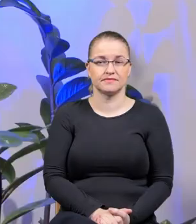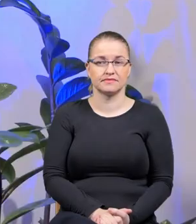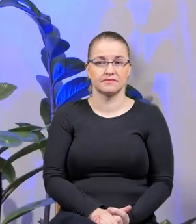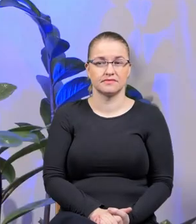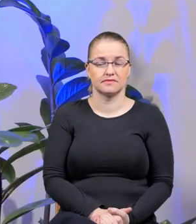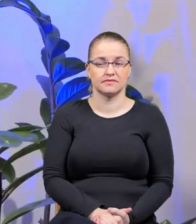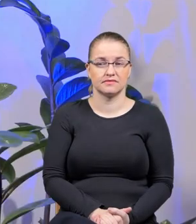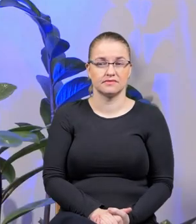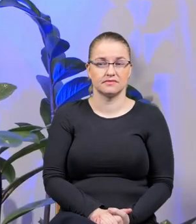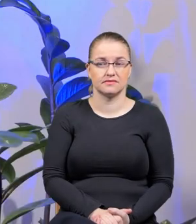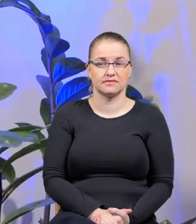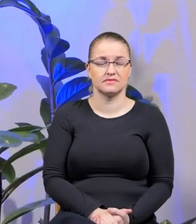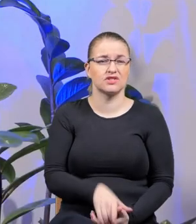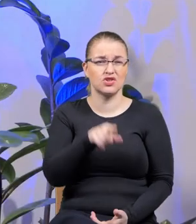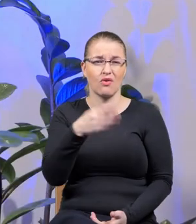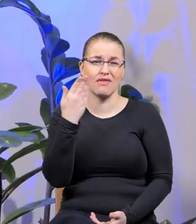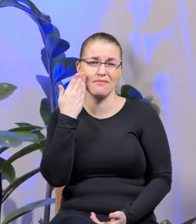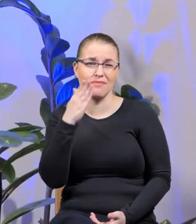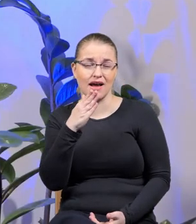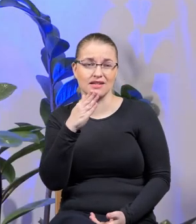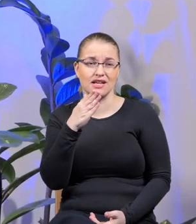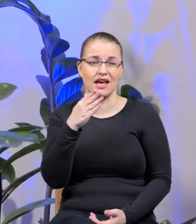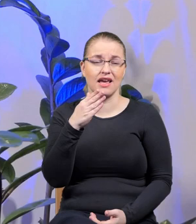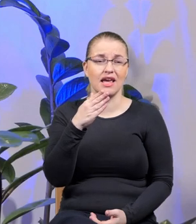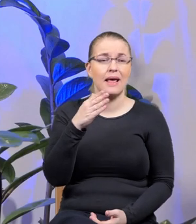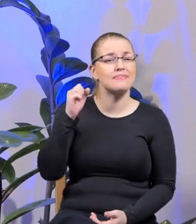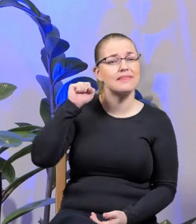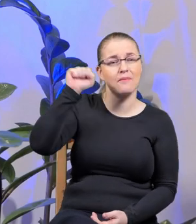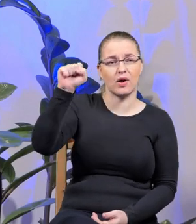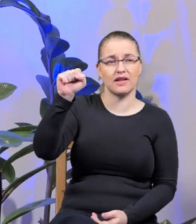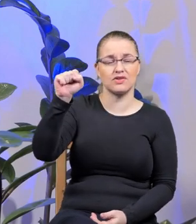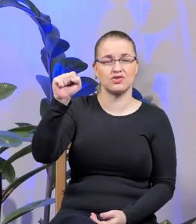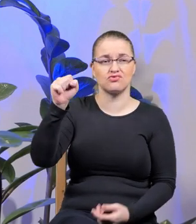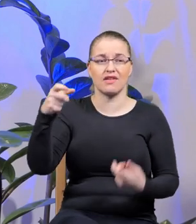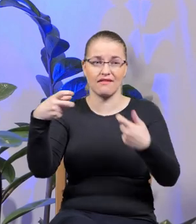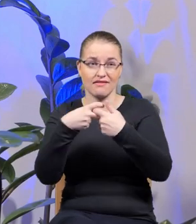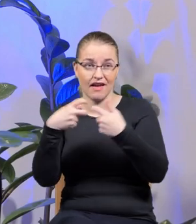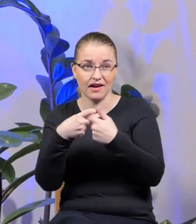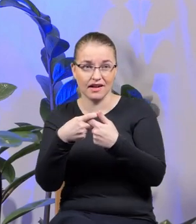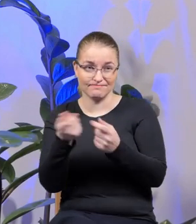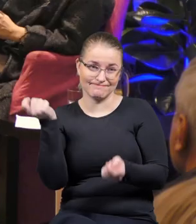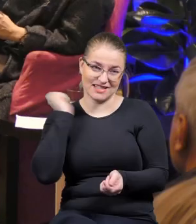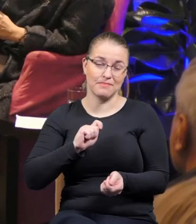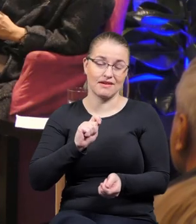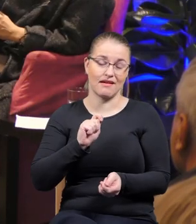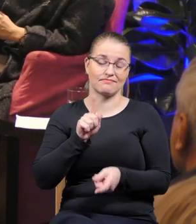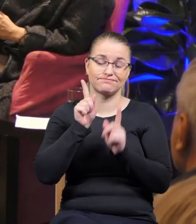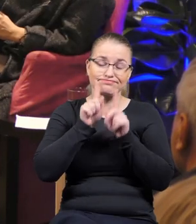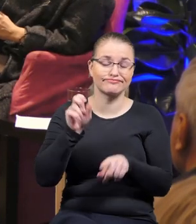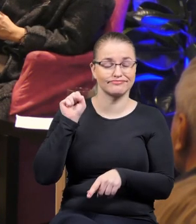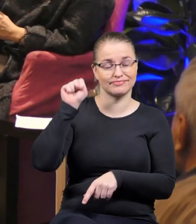Czyli... Czy to najbardziej demokratyczne medium, czyli internet zabija demokrację? Mhm. No.